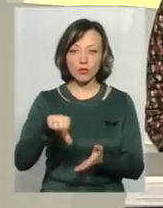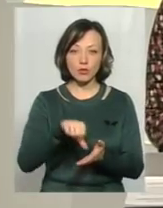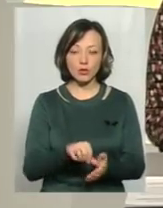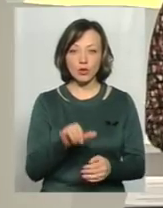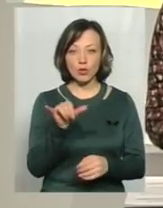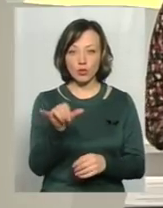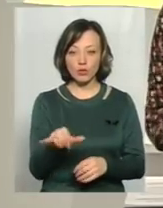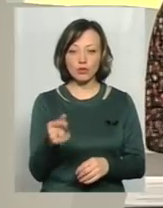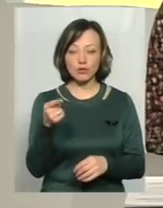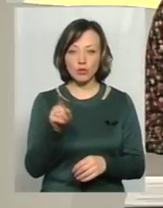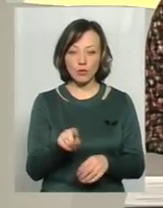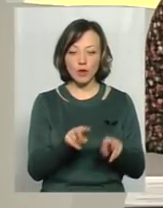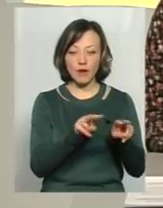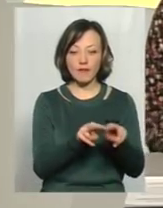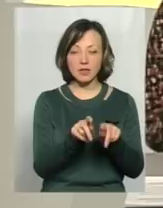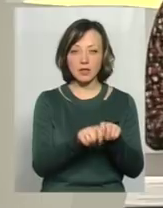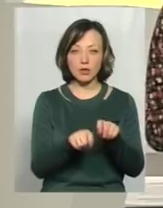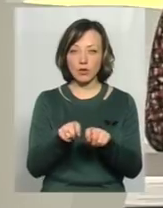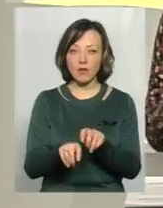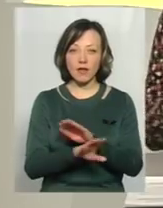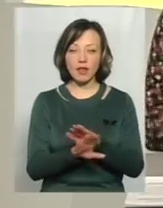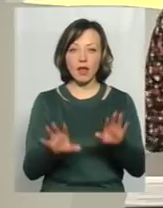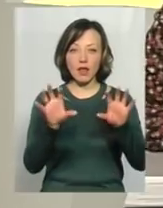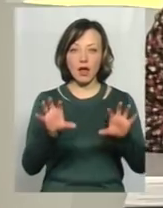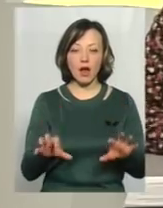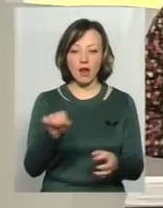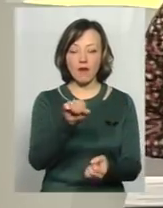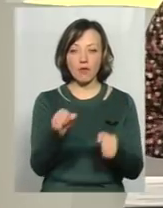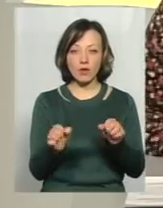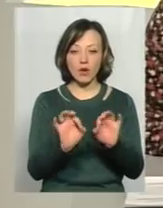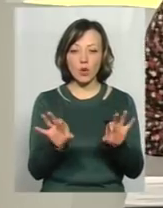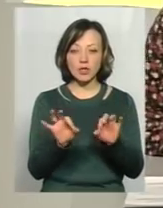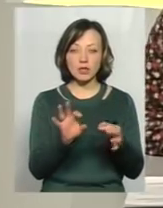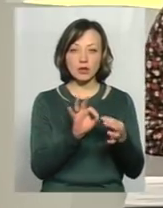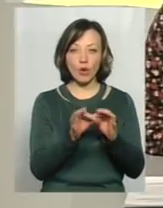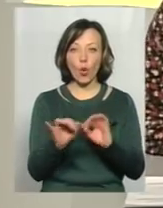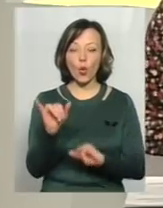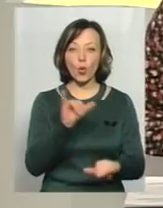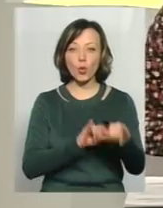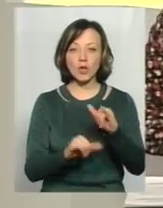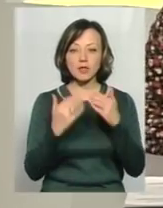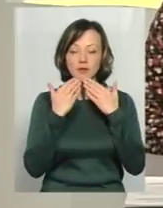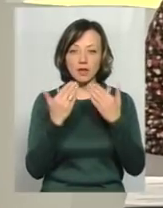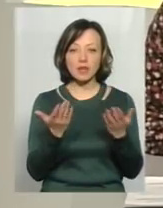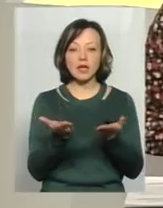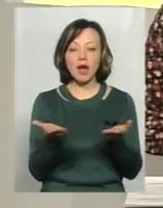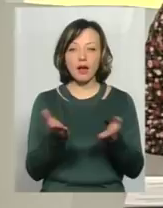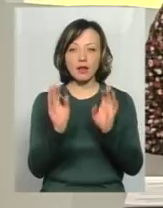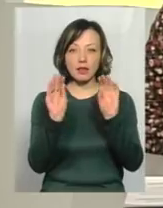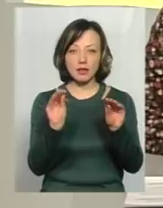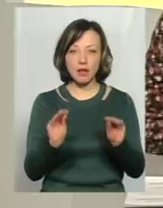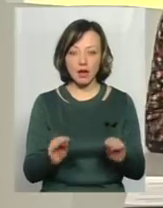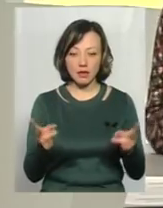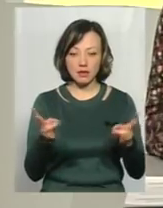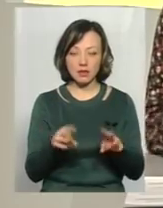у тому, щоб відслідковувати нелегальних водіїв. Розкажіть докладніше, куди варто звертатися, які дані потрібно надати для